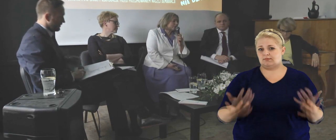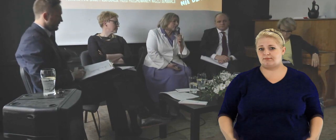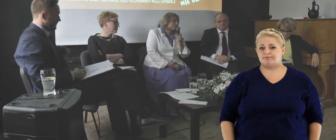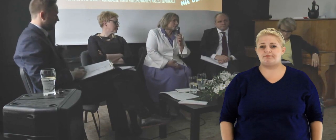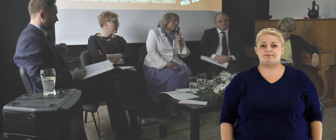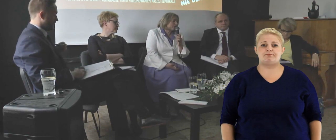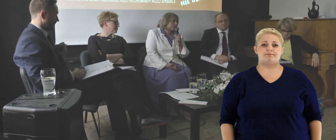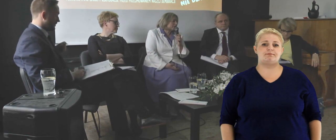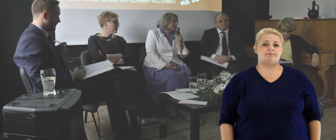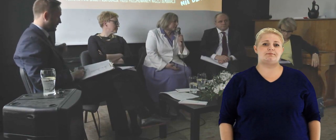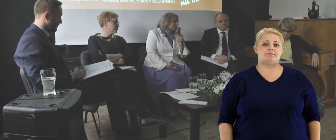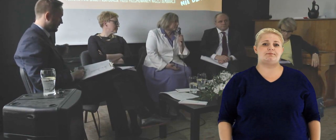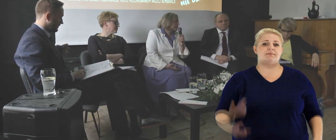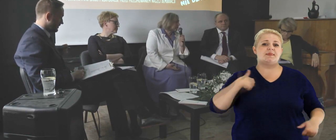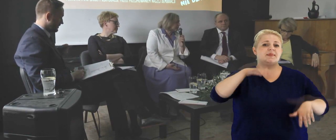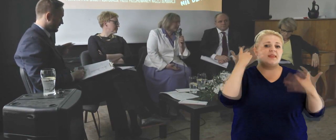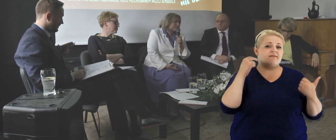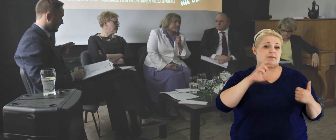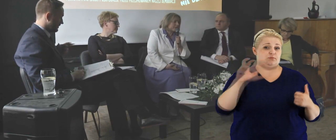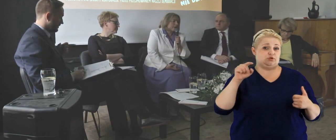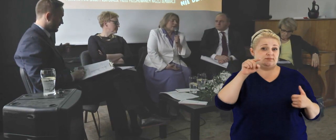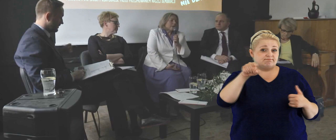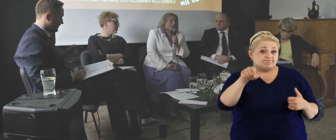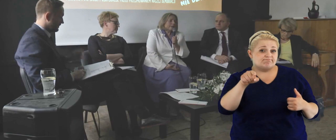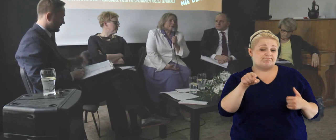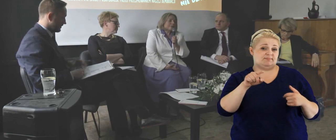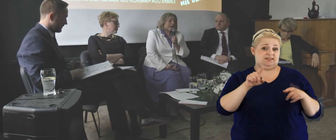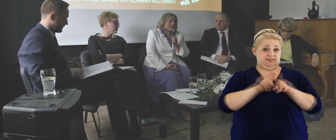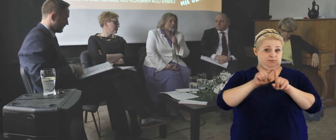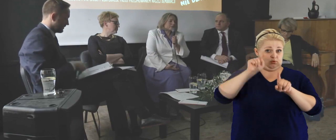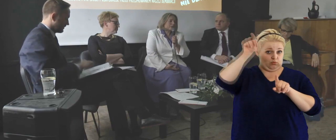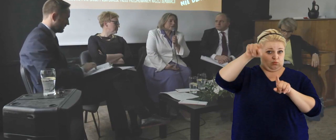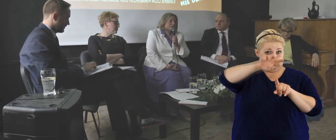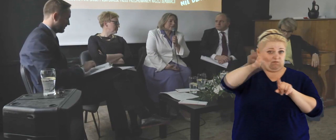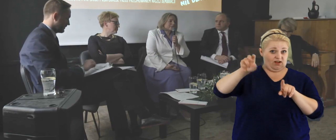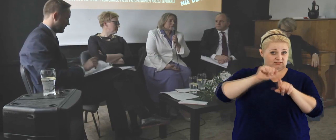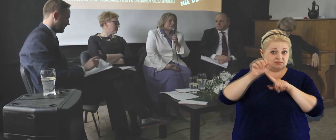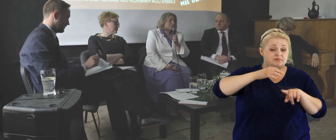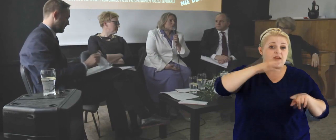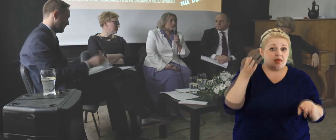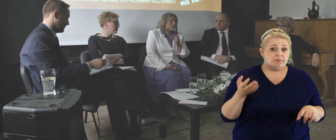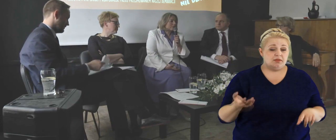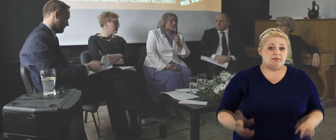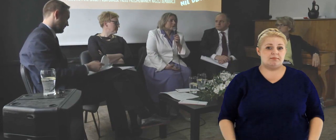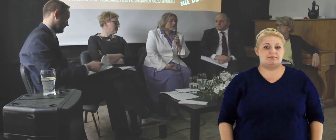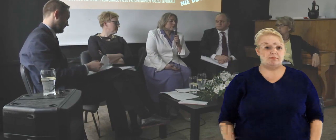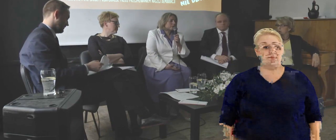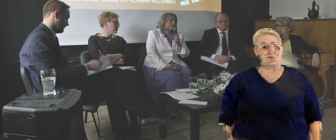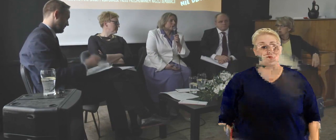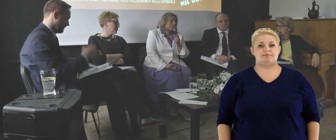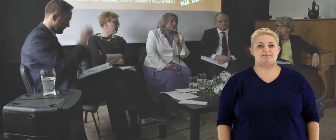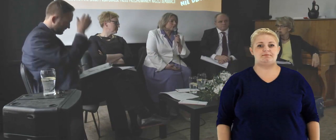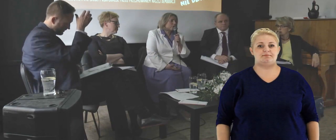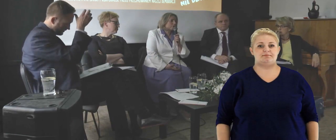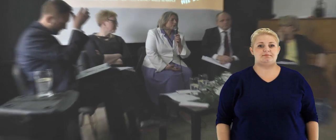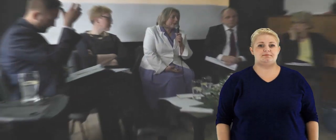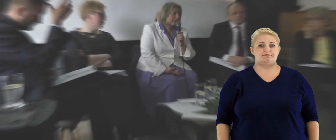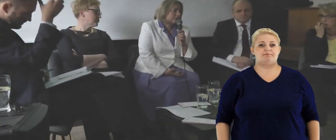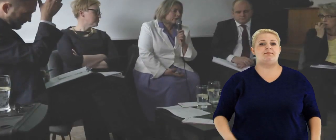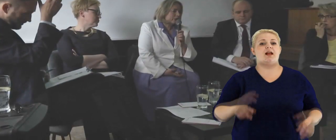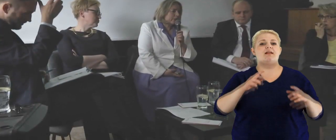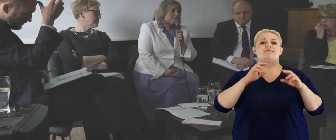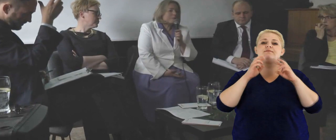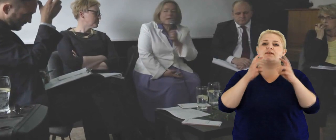czy to w takim stopniu, myślę, że chyba tam u Was jest lepiej, ale przede wszystkim jest ogromna słabość, jeśli chodzi o